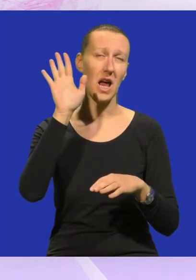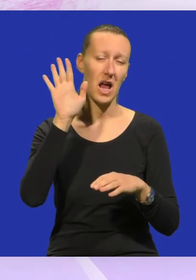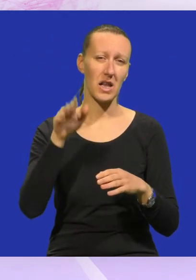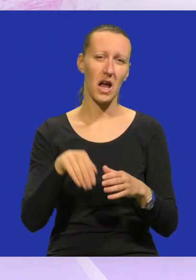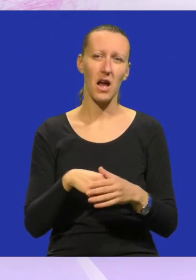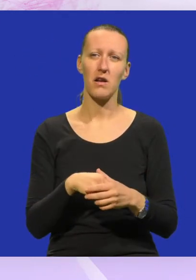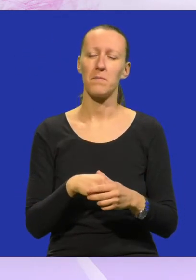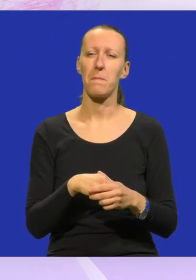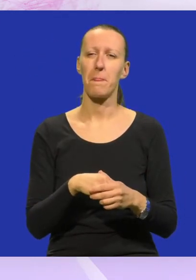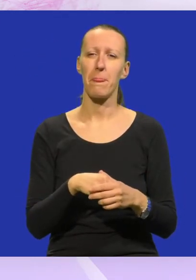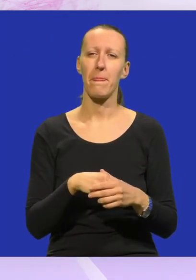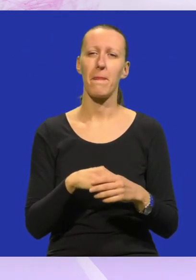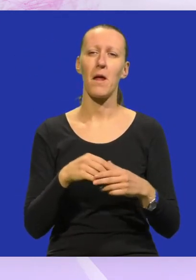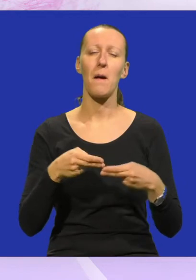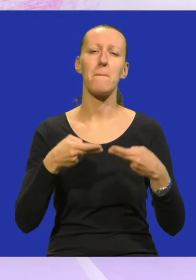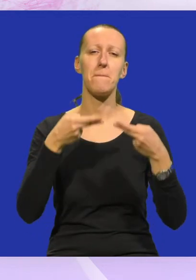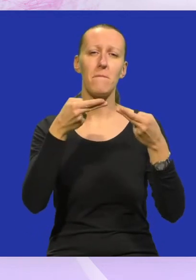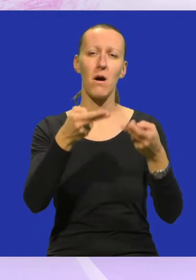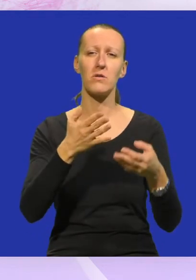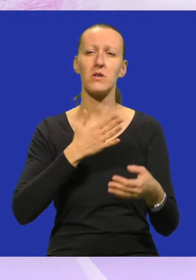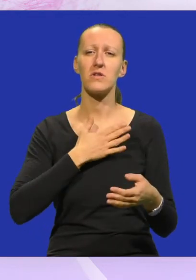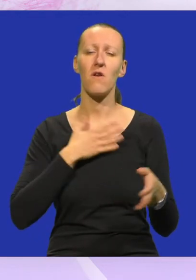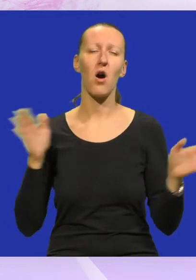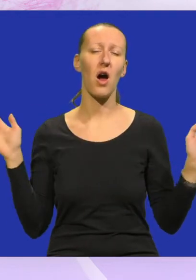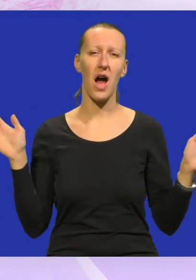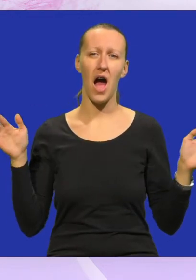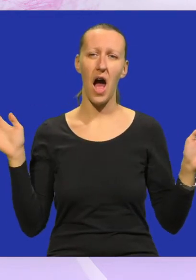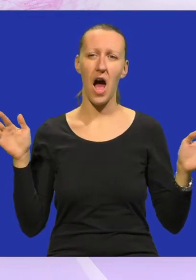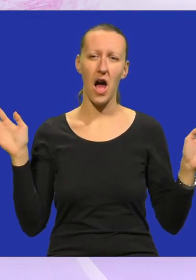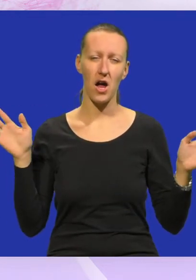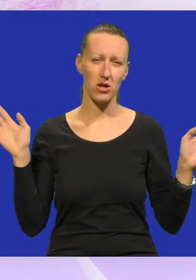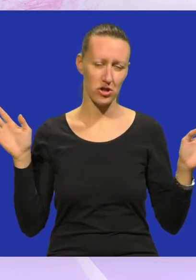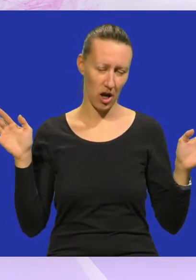poslalo svog anđela.